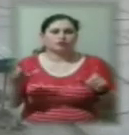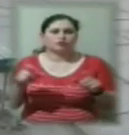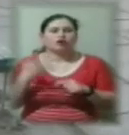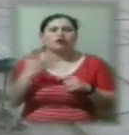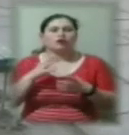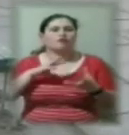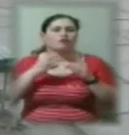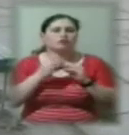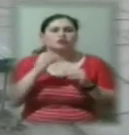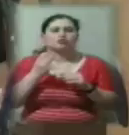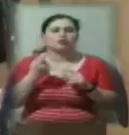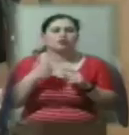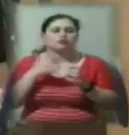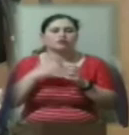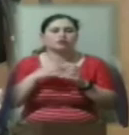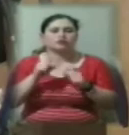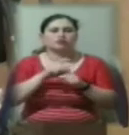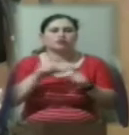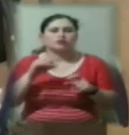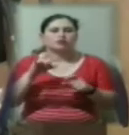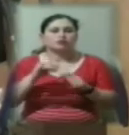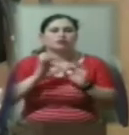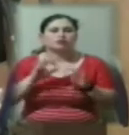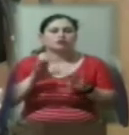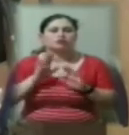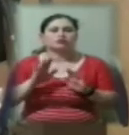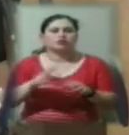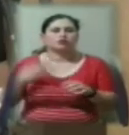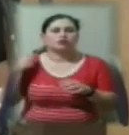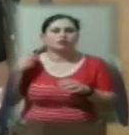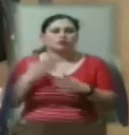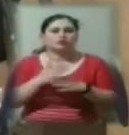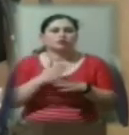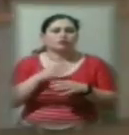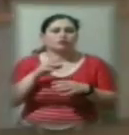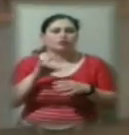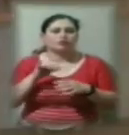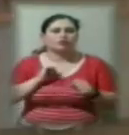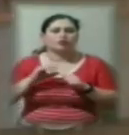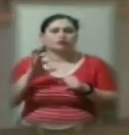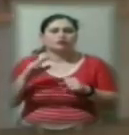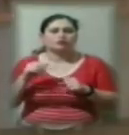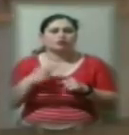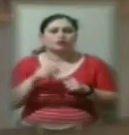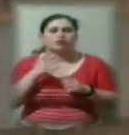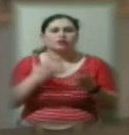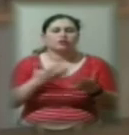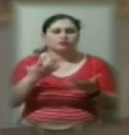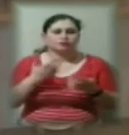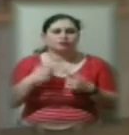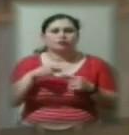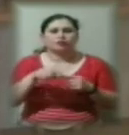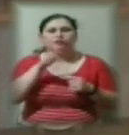Херсоні зі шкільними медсестрами розповіла заступниця начальника міського управління освіти Олена Кулик. Якщо до цього часу